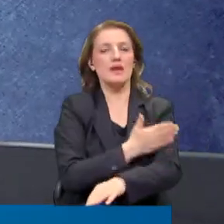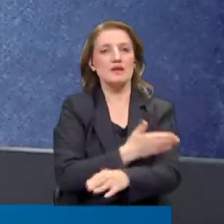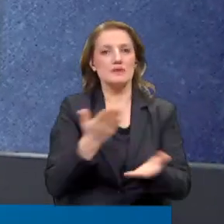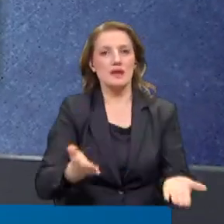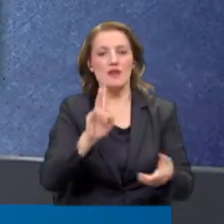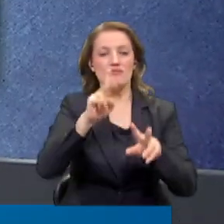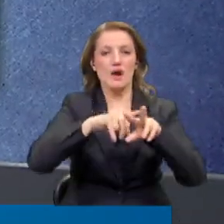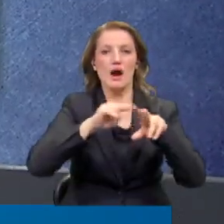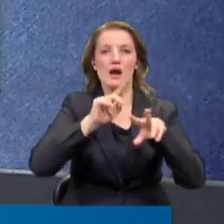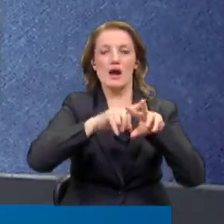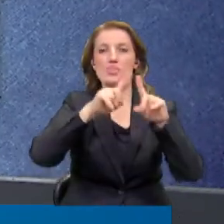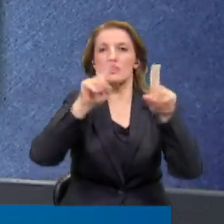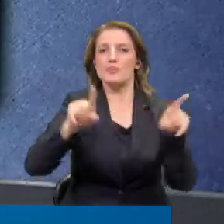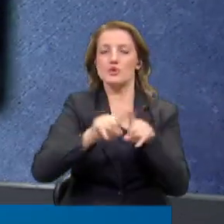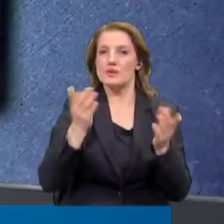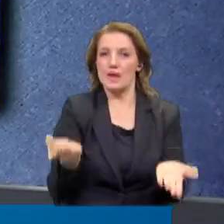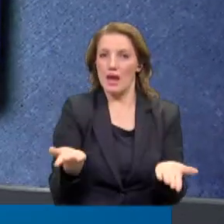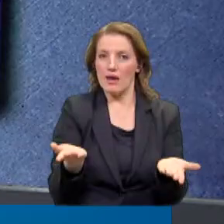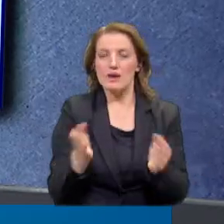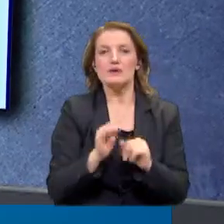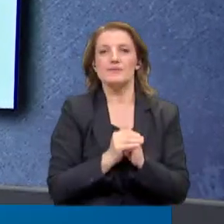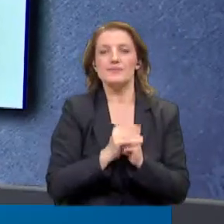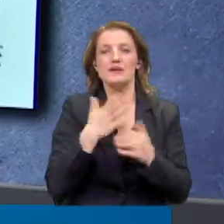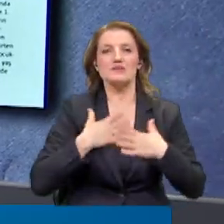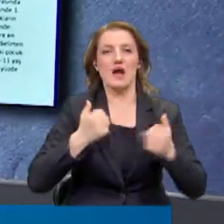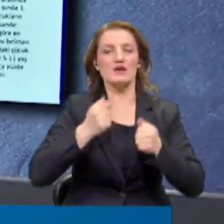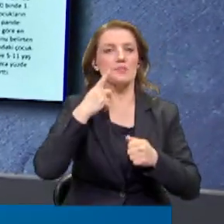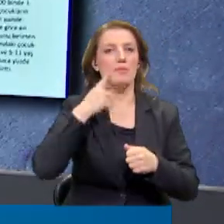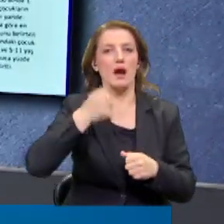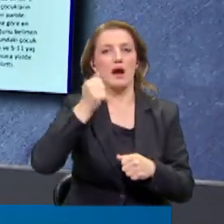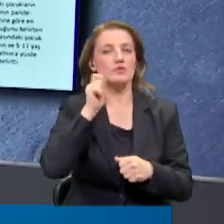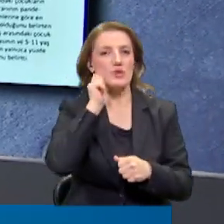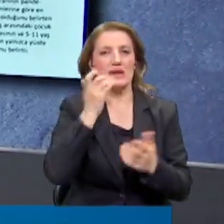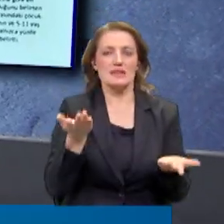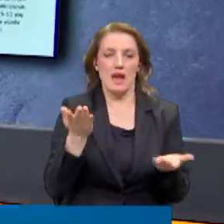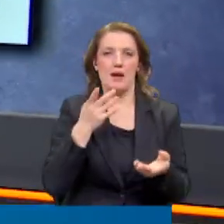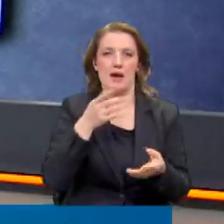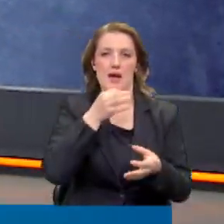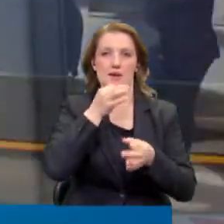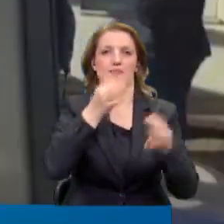vaka tablosu nedir? Ne aşamaya geldi? Ve Sağlık Bakanı'nın uyarıları nedir? Onu aktaralım.